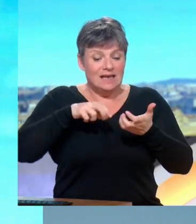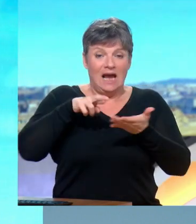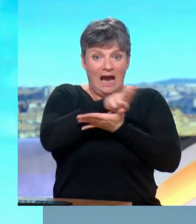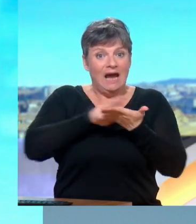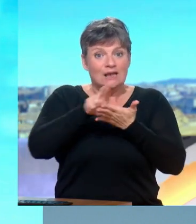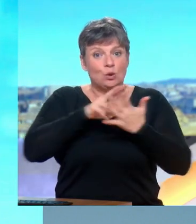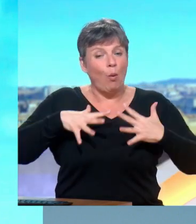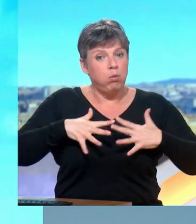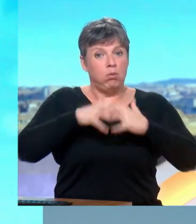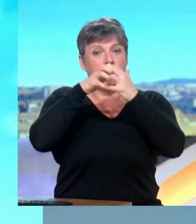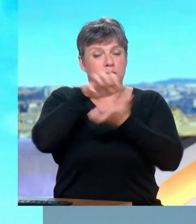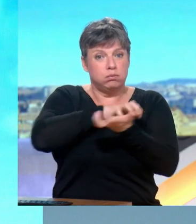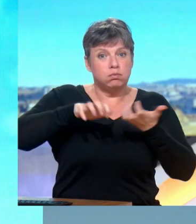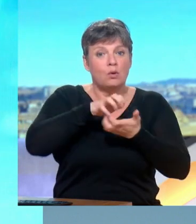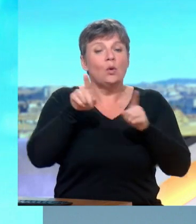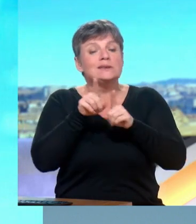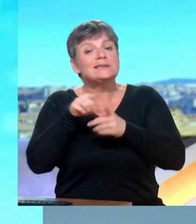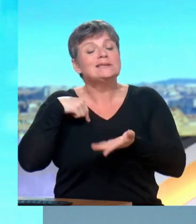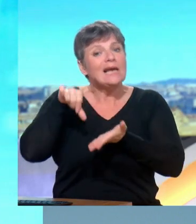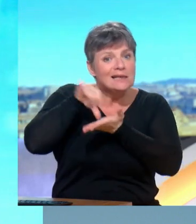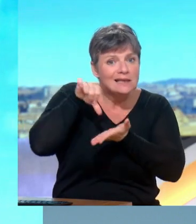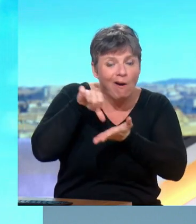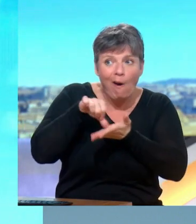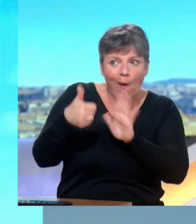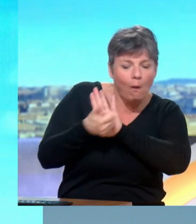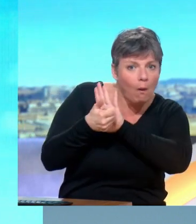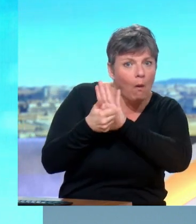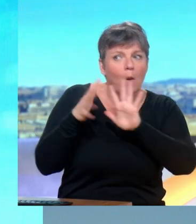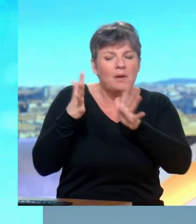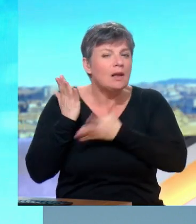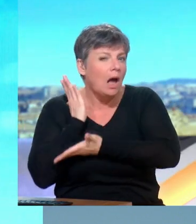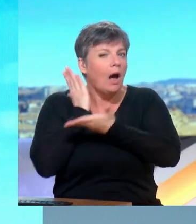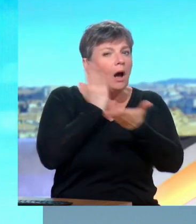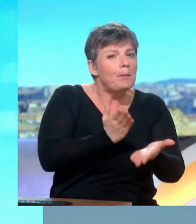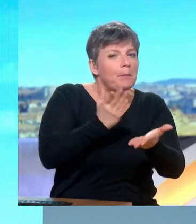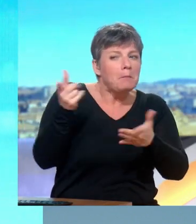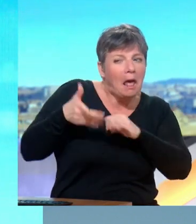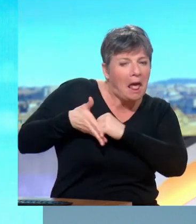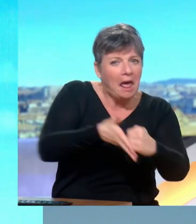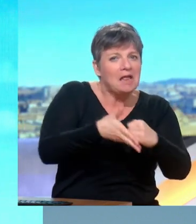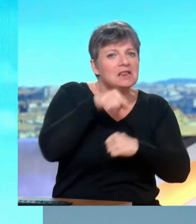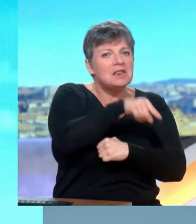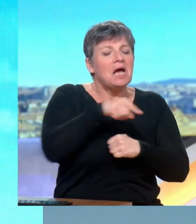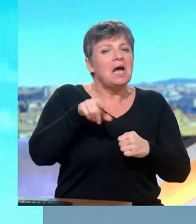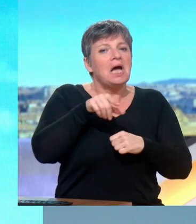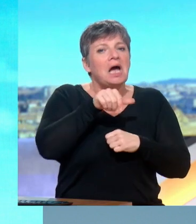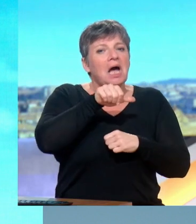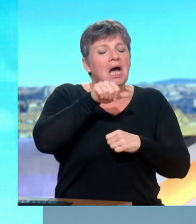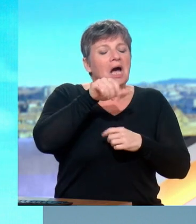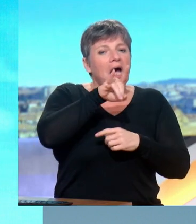notamment le rôle de l'Iran qui est évoqué, qui a peut-être apporté son aide à cette attaque du Hamas. C